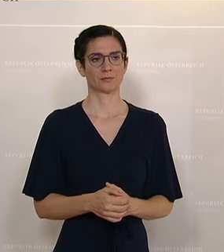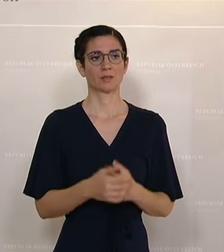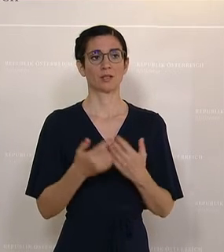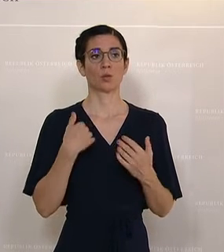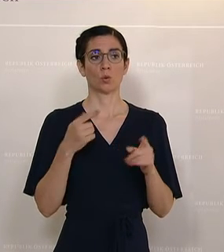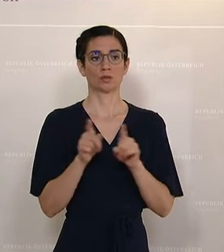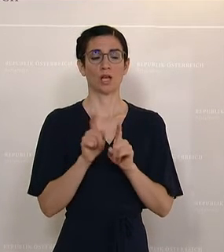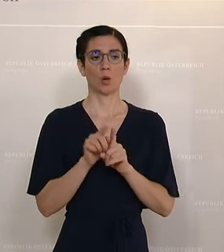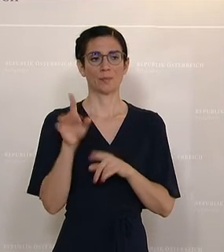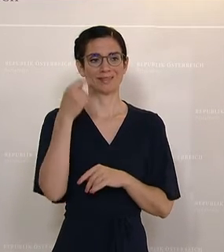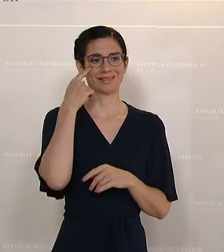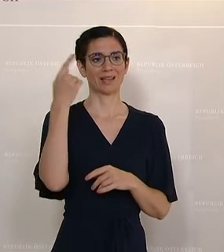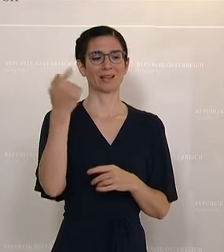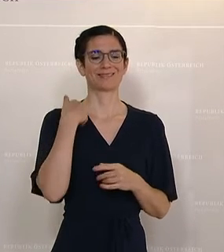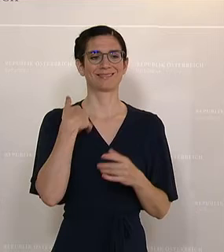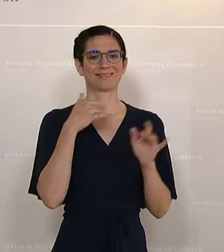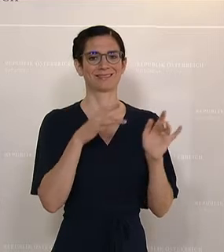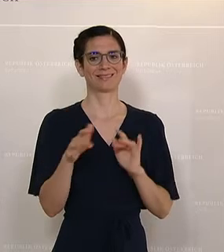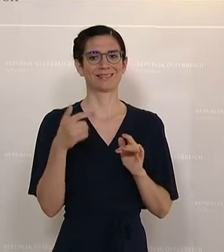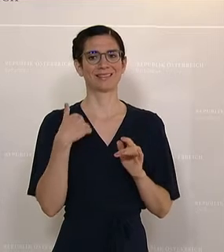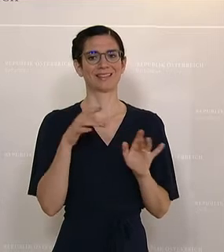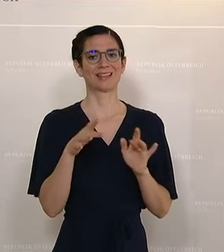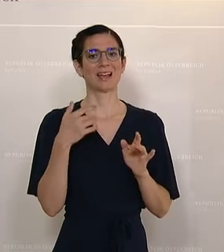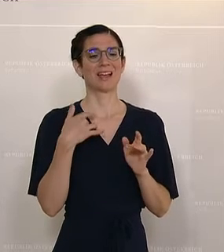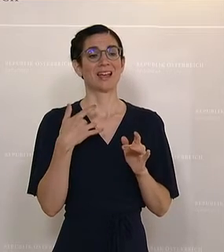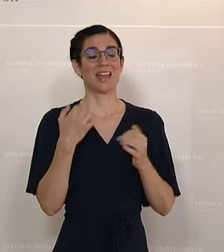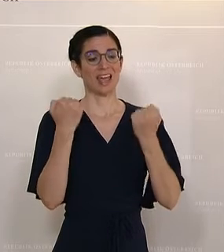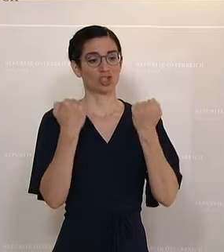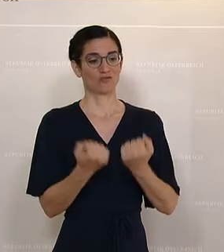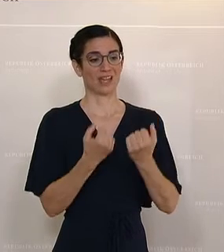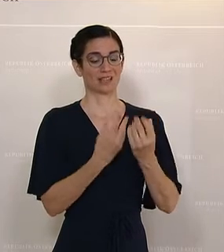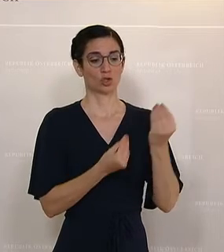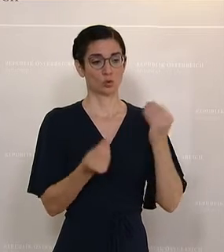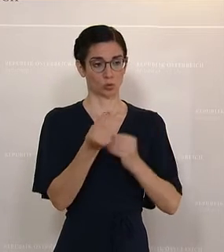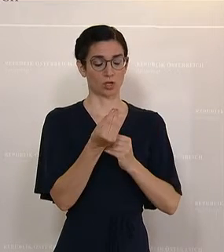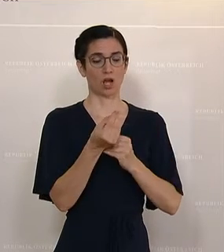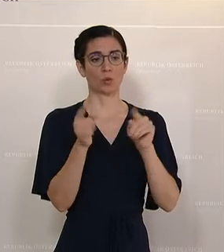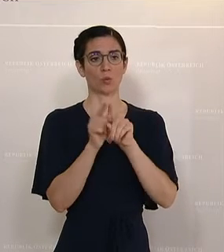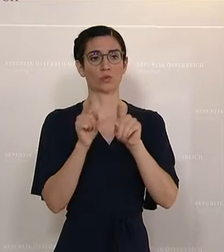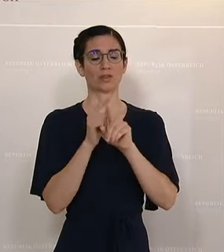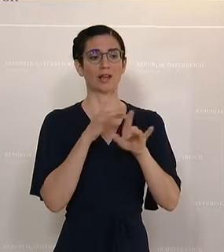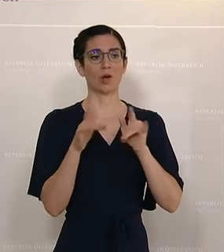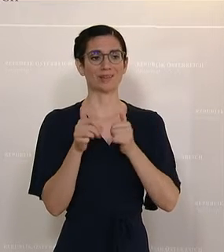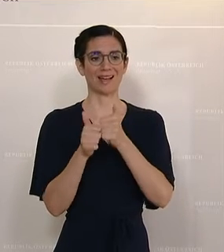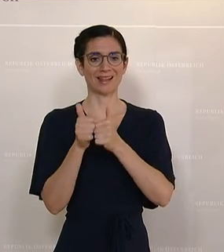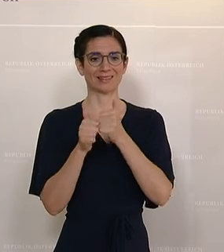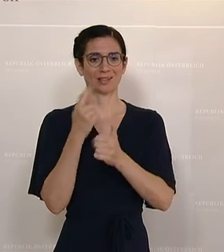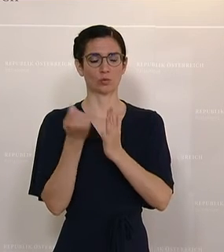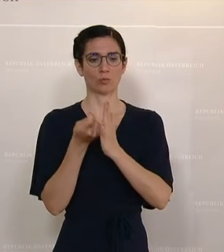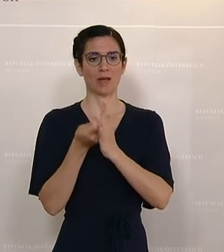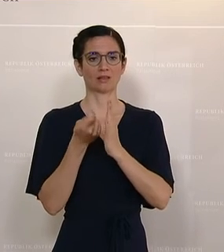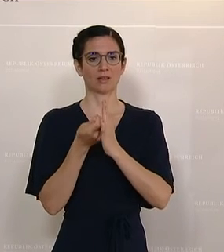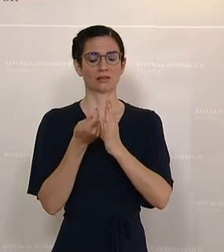sind. Und zu beachten ist auch, dass durch die Erhöhung dieser Schwerniszuschlags und durch den Entfall der Anrechnung eines Beitrags